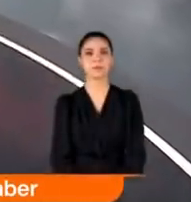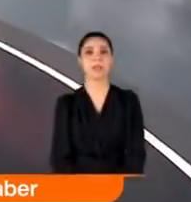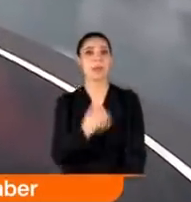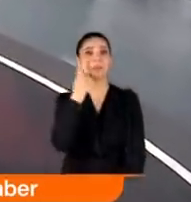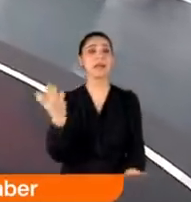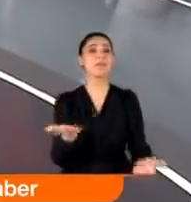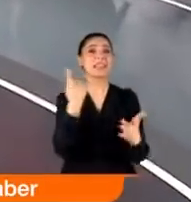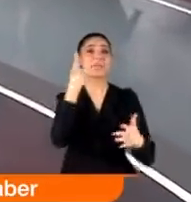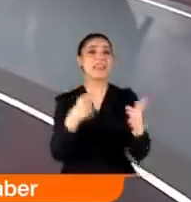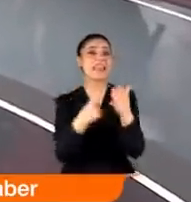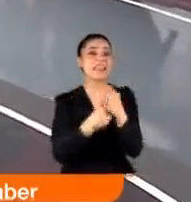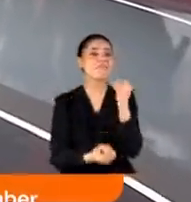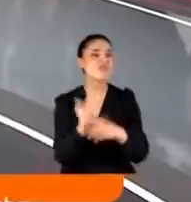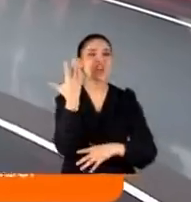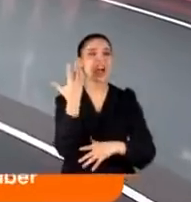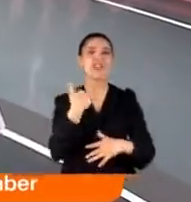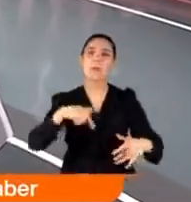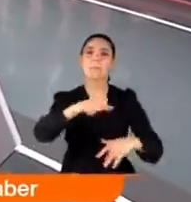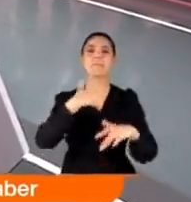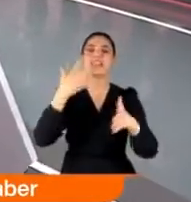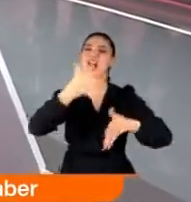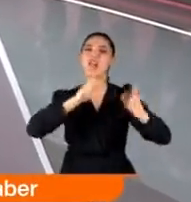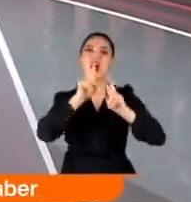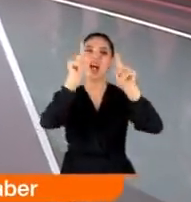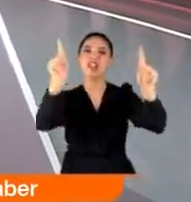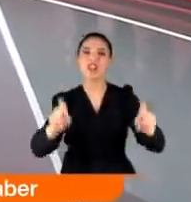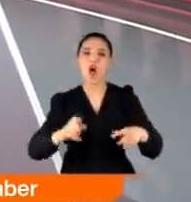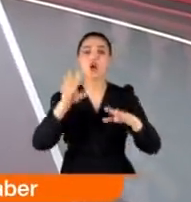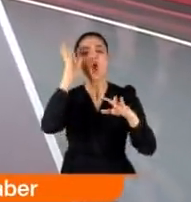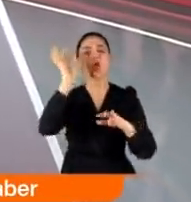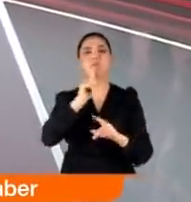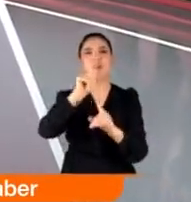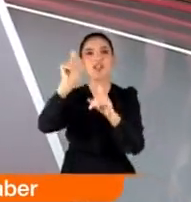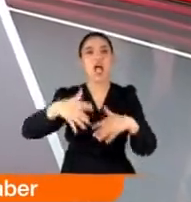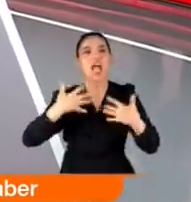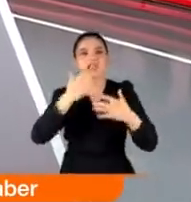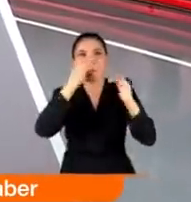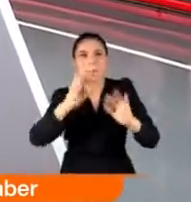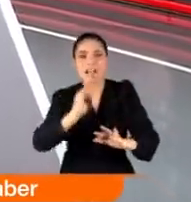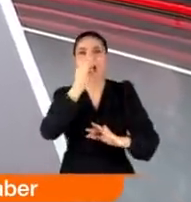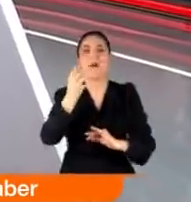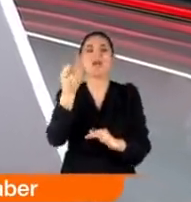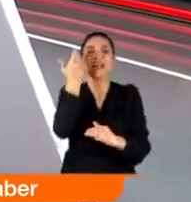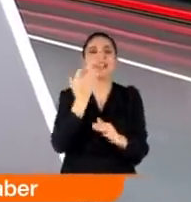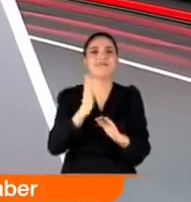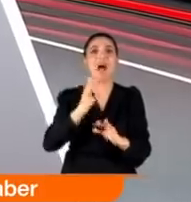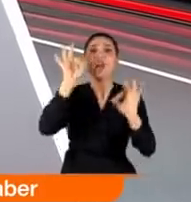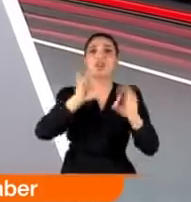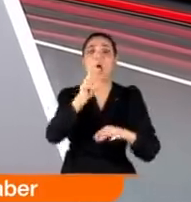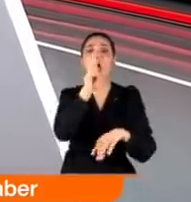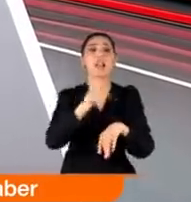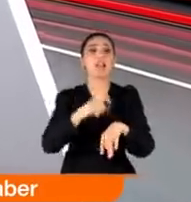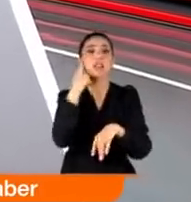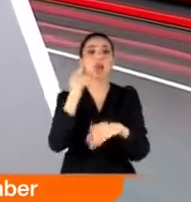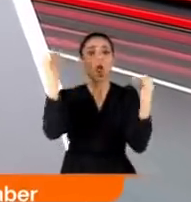Bakalım nasıl bir isim öne çıkacak? Biz de sokağa da sorduk, uzmanlara da sorduk. Heyecanla bekliyoruz, haberi izleyeceksiniz zaten. Devam edelim bugün öğle